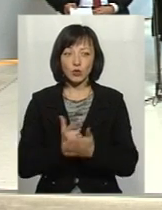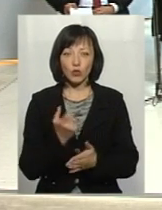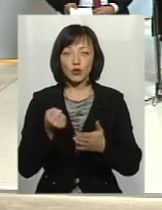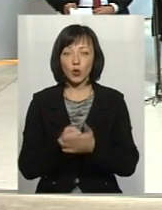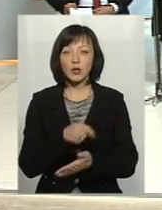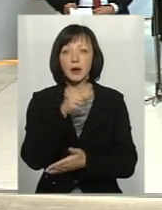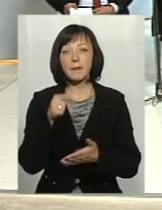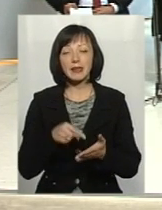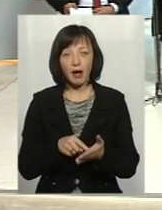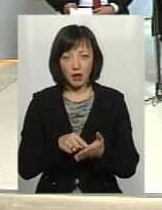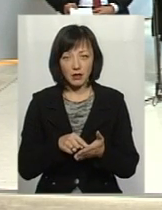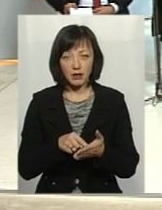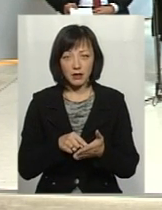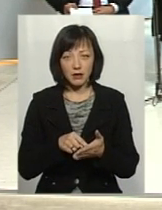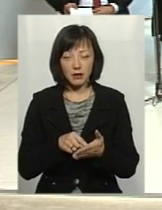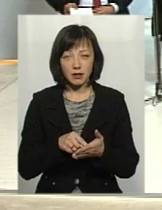запитання.